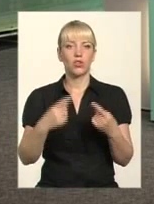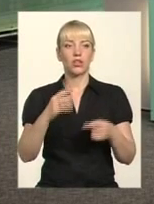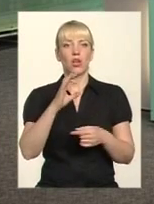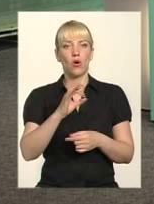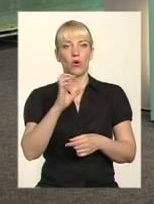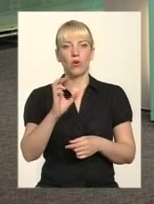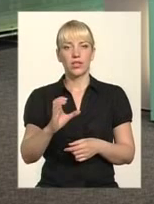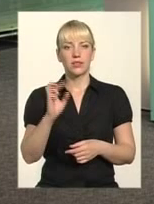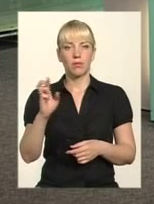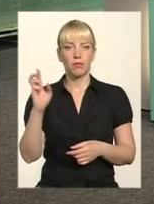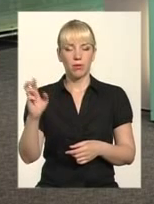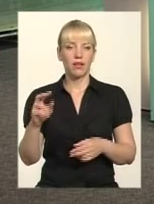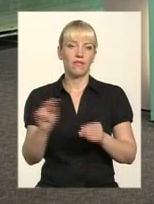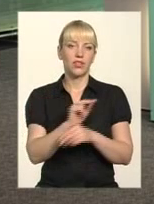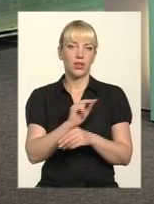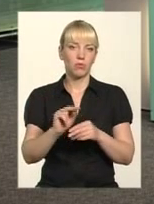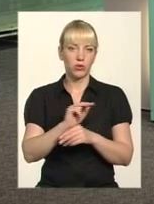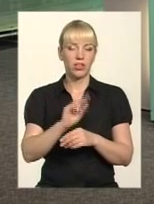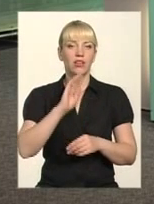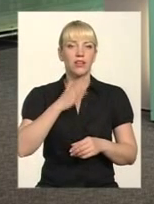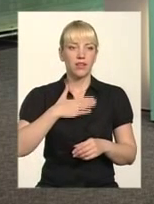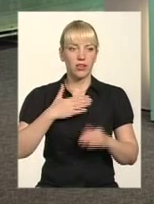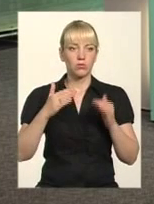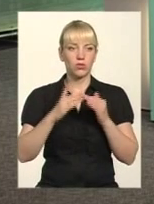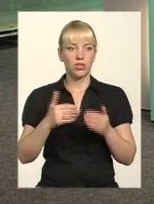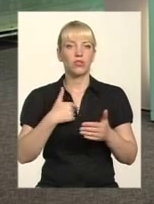будинок, і ми готові приймати на свій баланс.